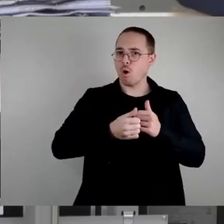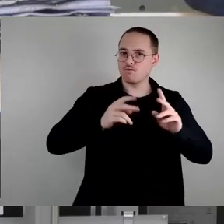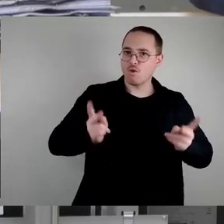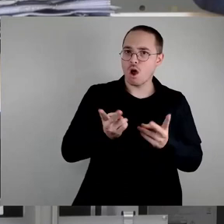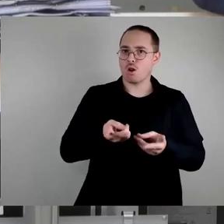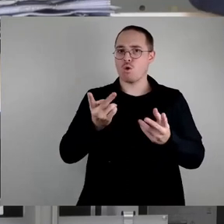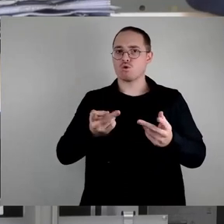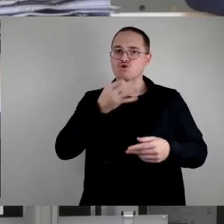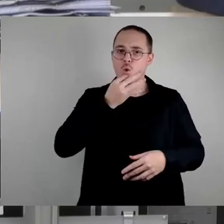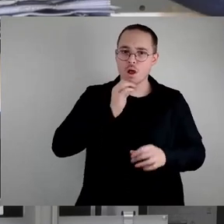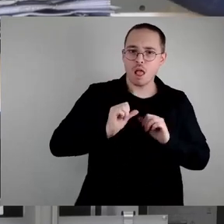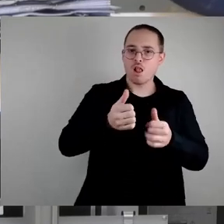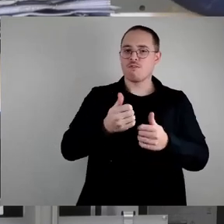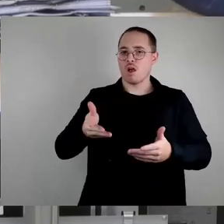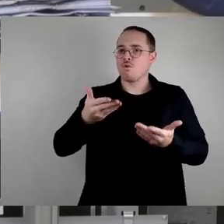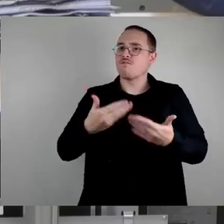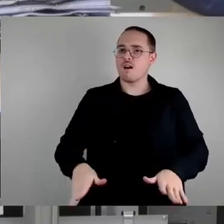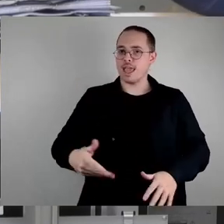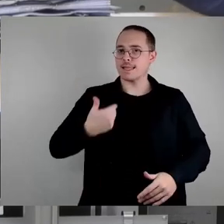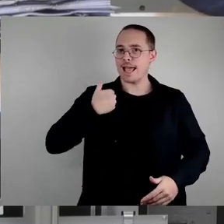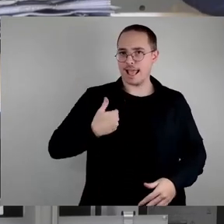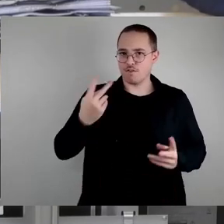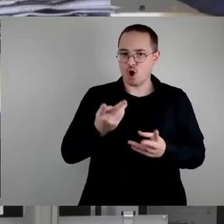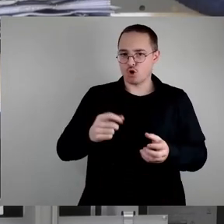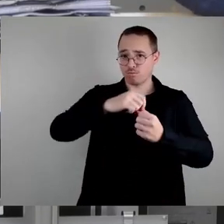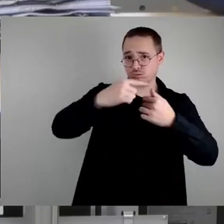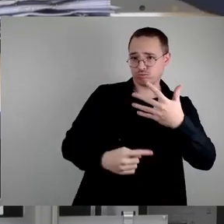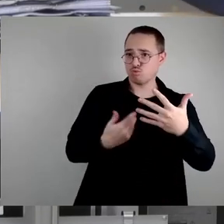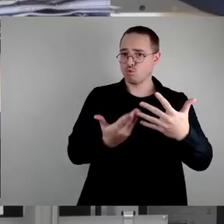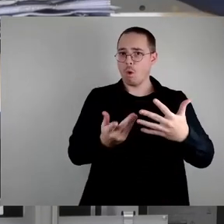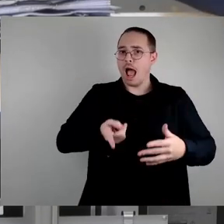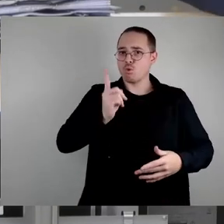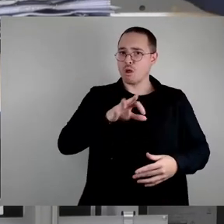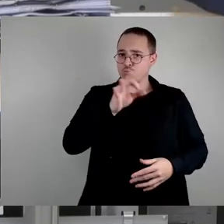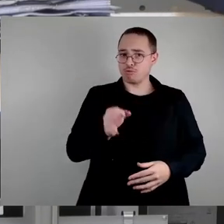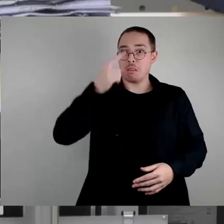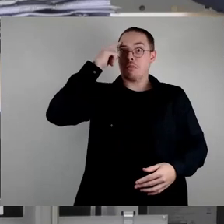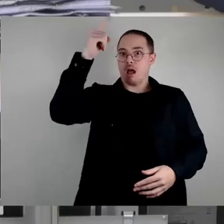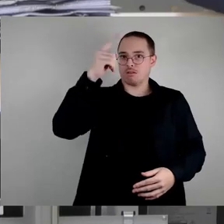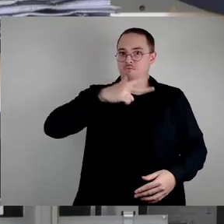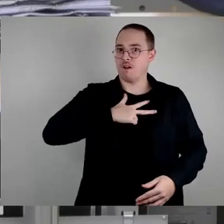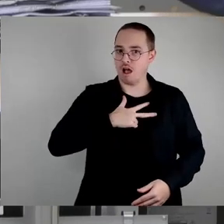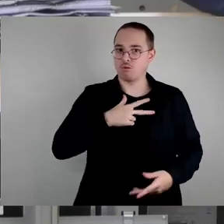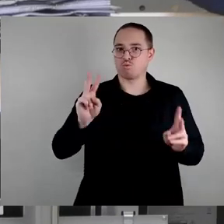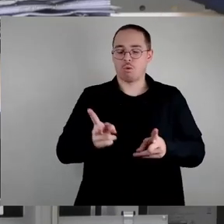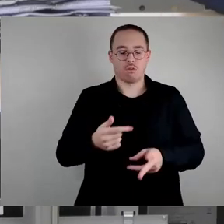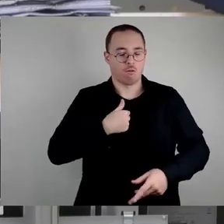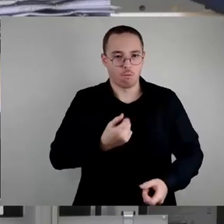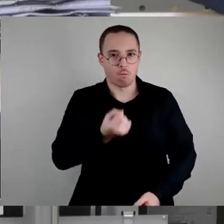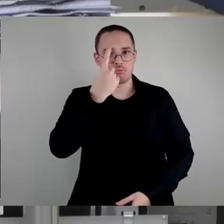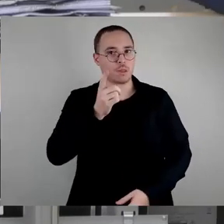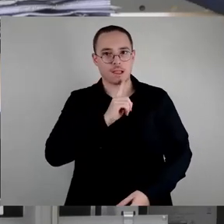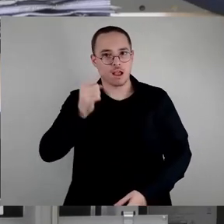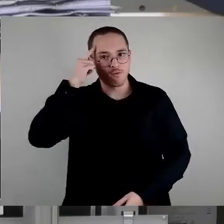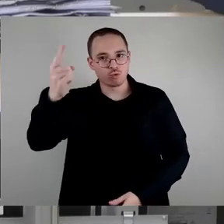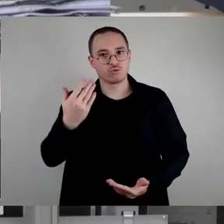und die freien Trägerförderung sozusagen 100%-Auszahlung haben sollen und eben keinen Haushaltsdeckel bekommen. Von daher ist es gut, wenn